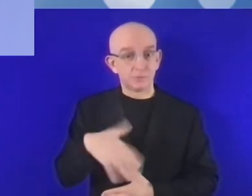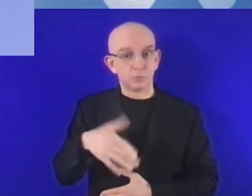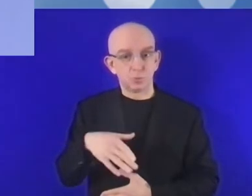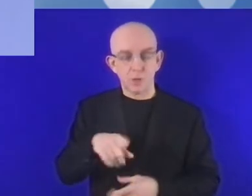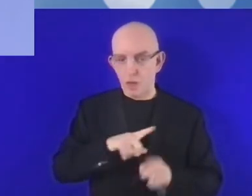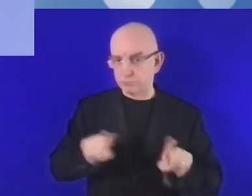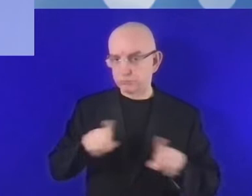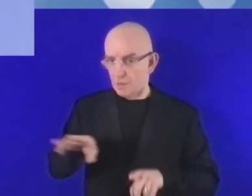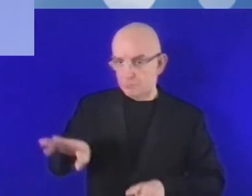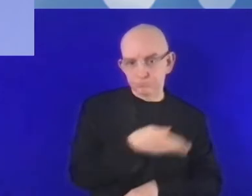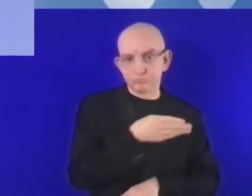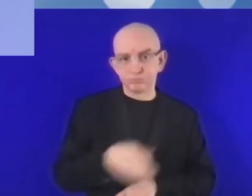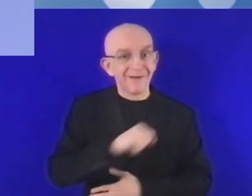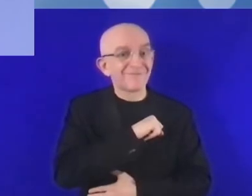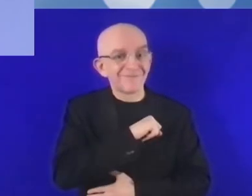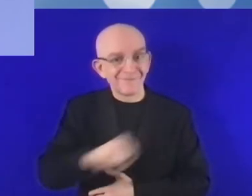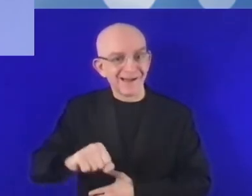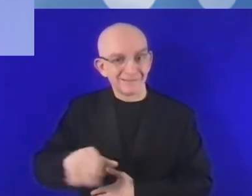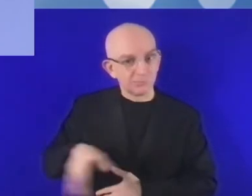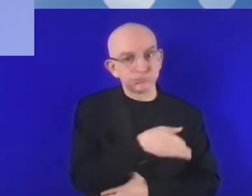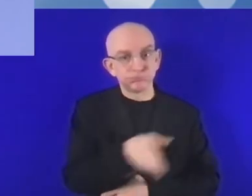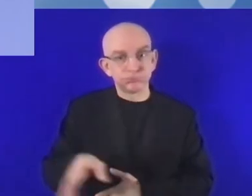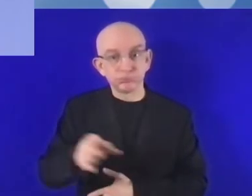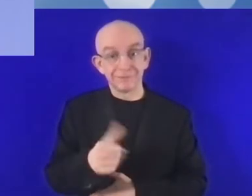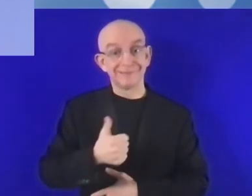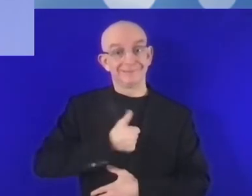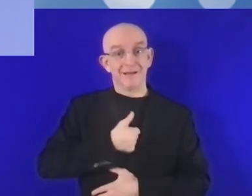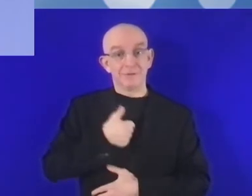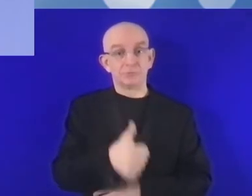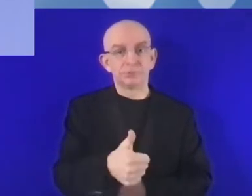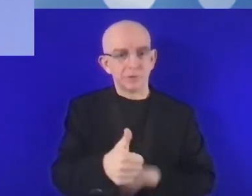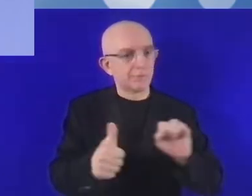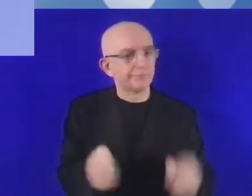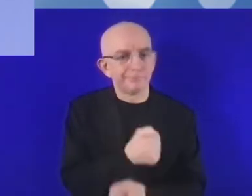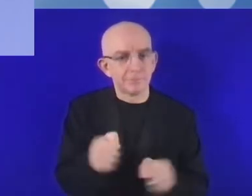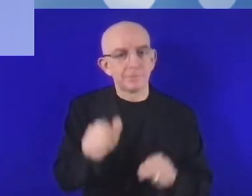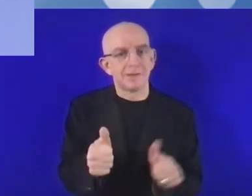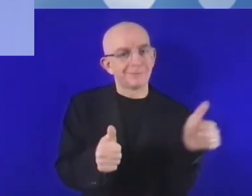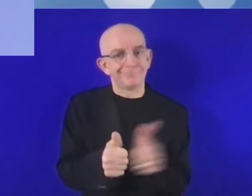A zatem wszyscy musimy